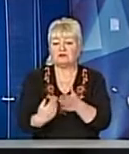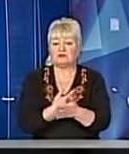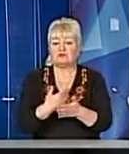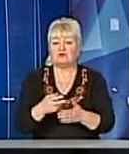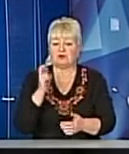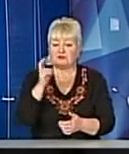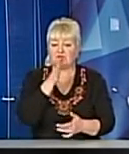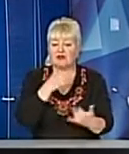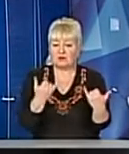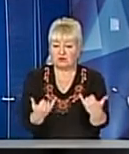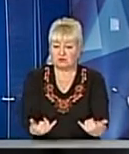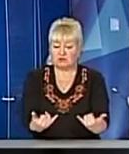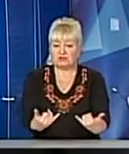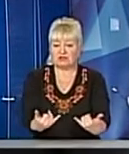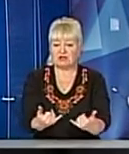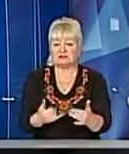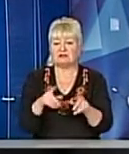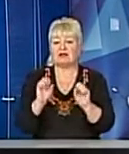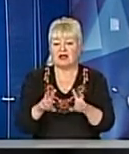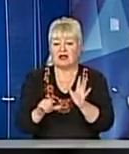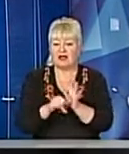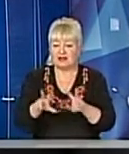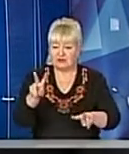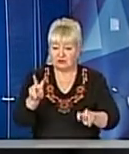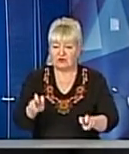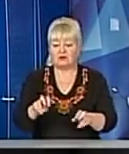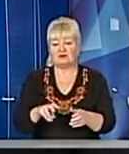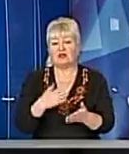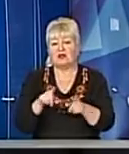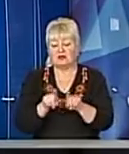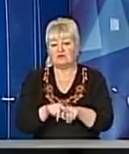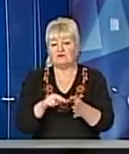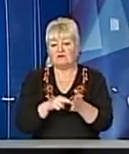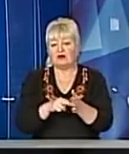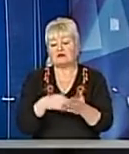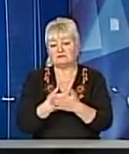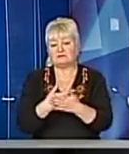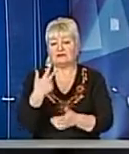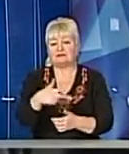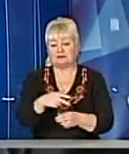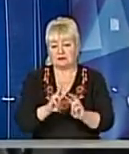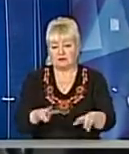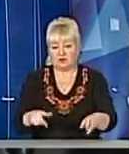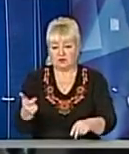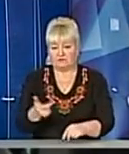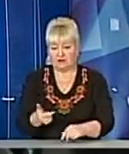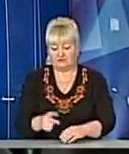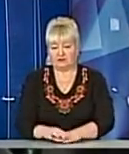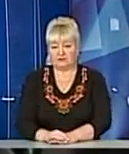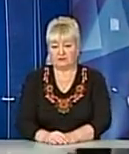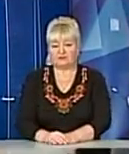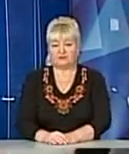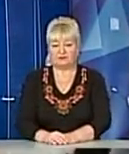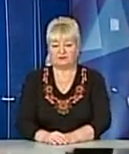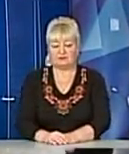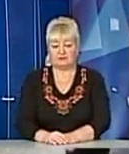сучасним, класу електрон То мінімальна вартість такого трамвая близько 30 мільйонів гривень Ольга Демуляк, Олег Корейба та